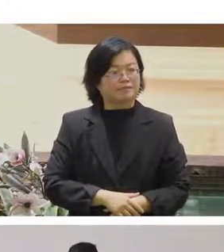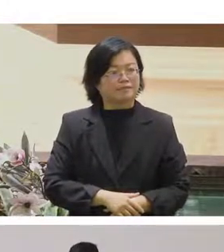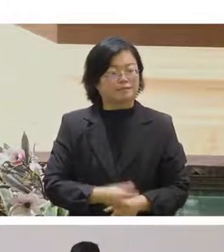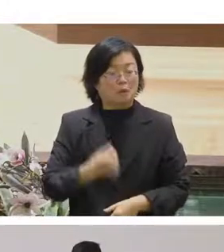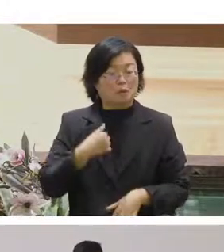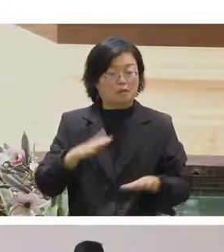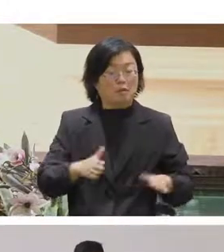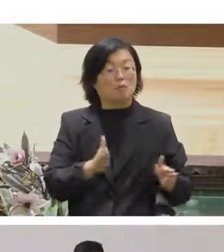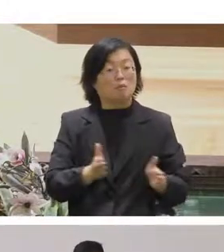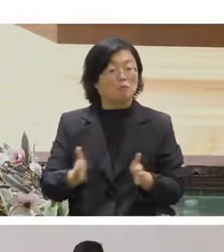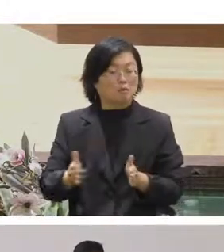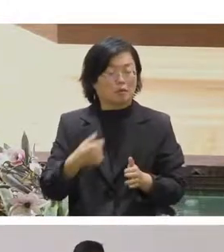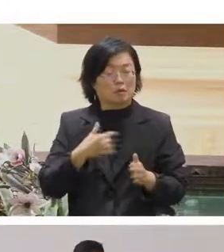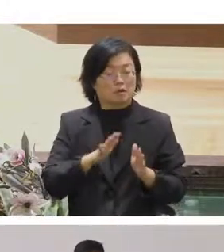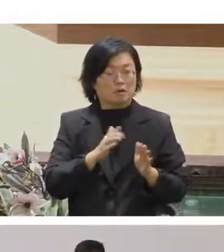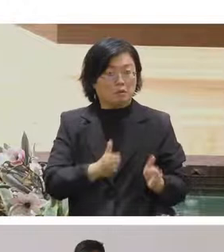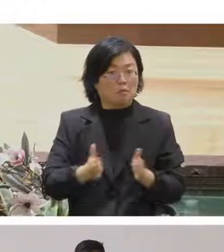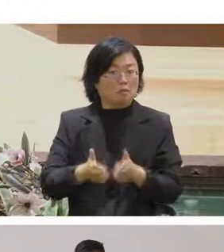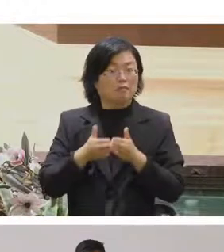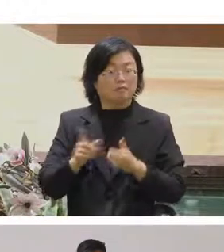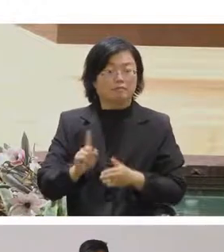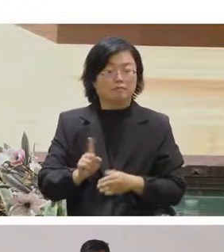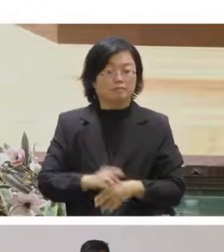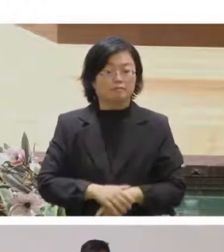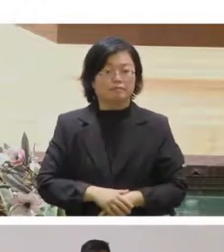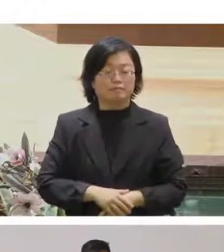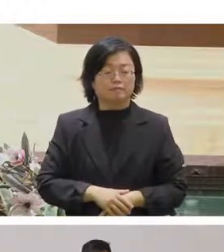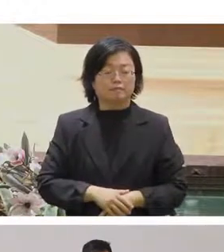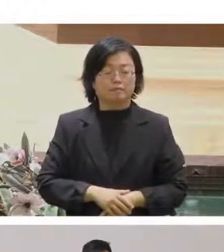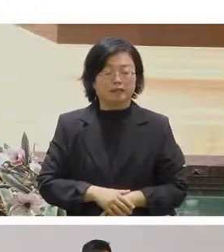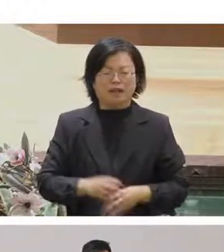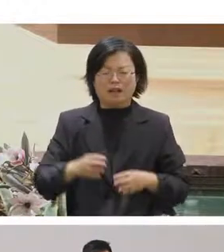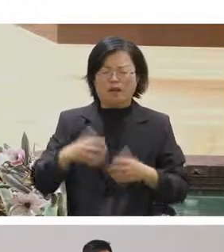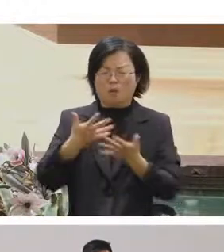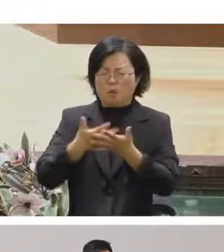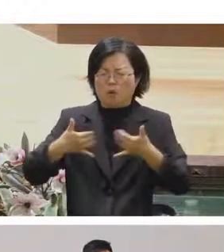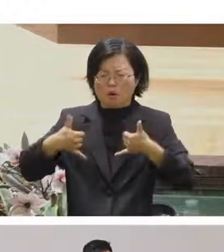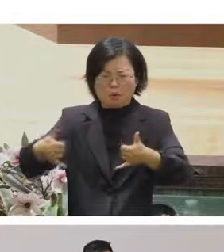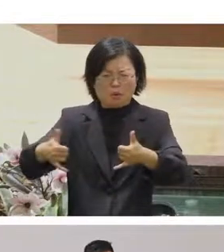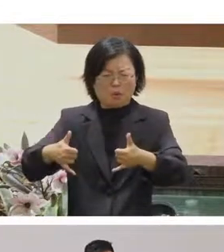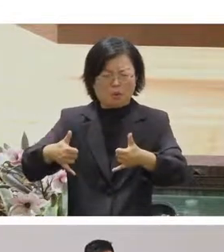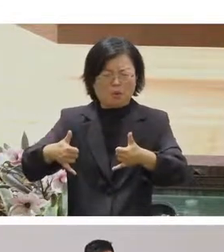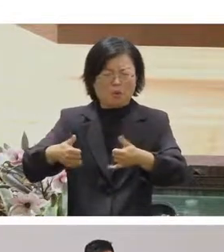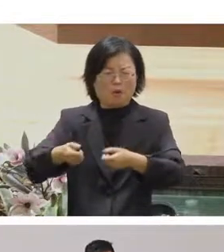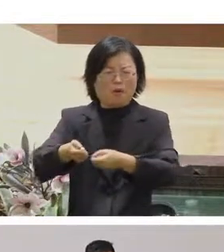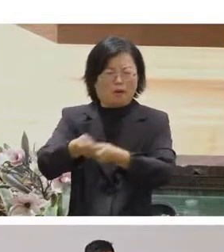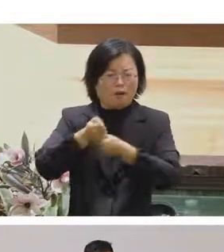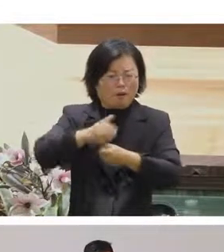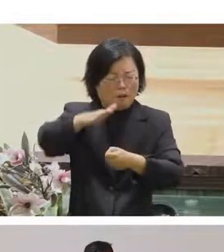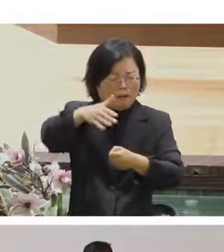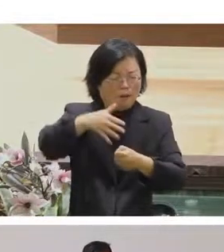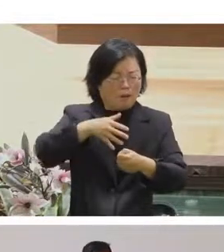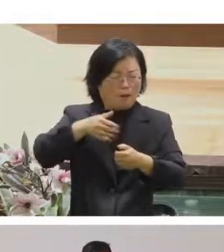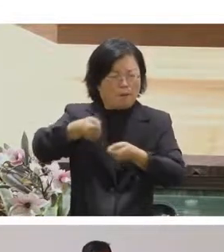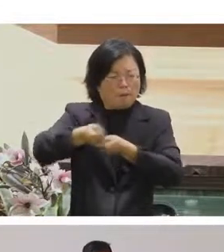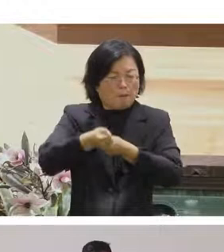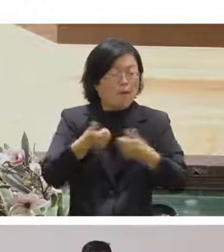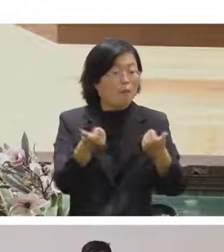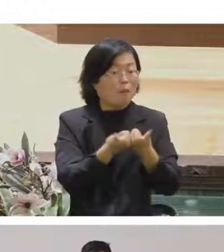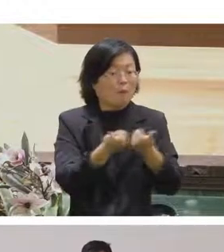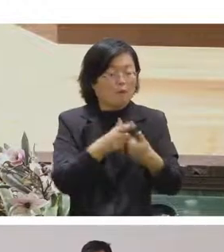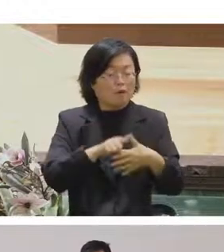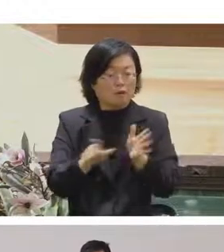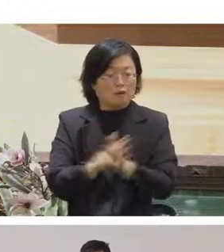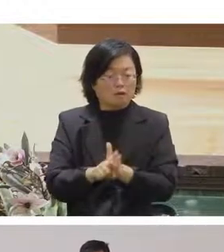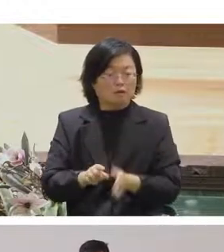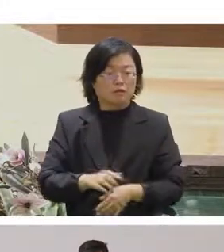準備是說我們剛剛有提到說就是我們在現場舊松的時候會需要常常跟客戶潛在客戶見面然後